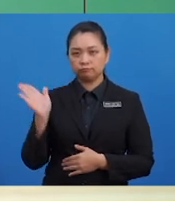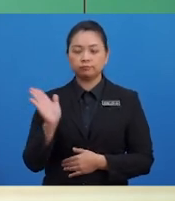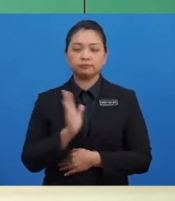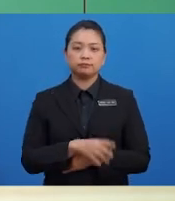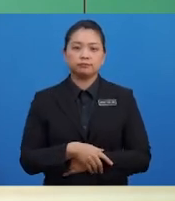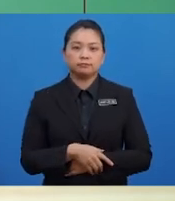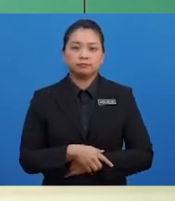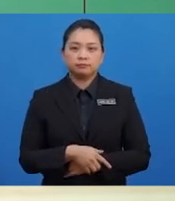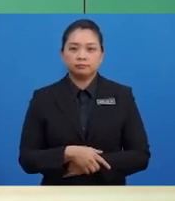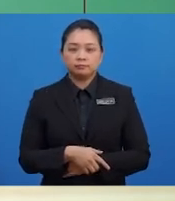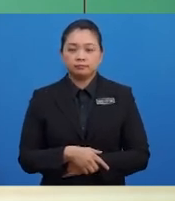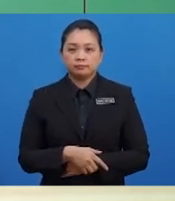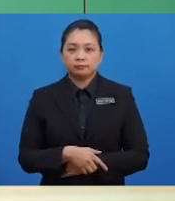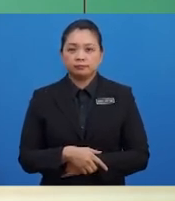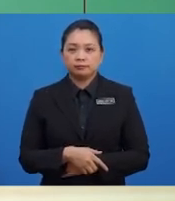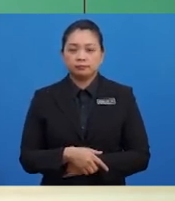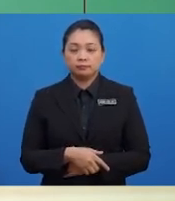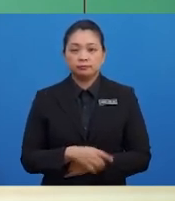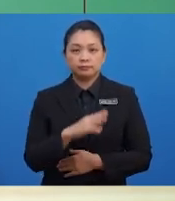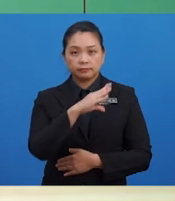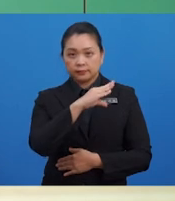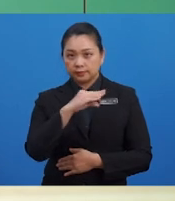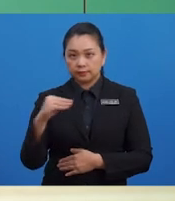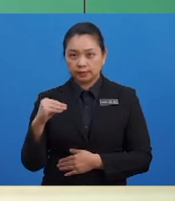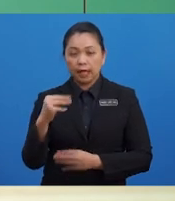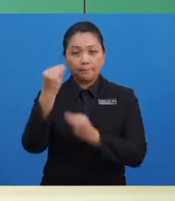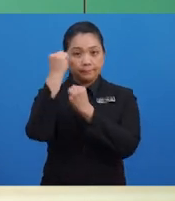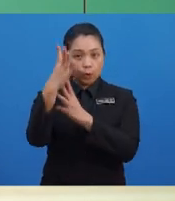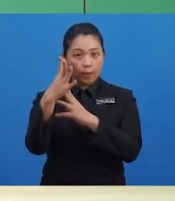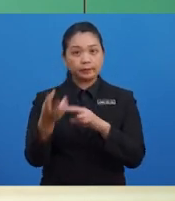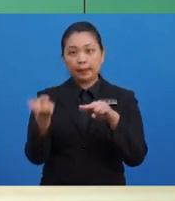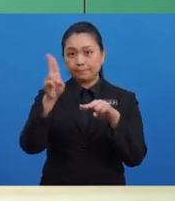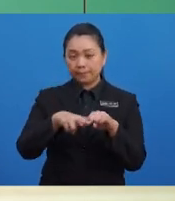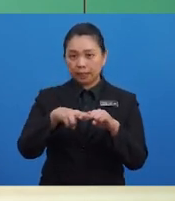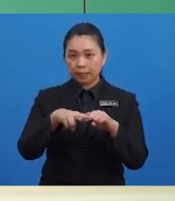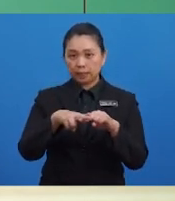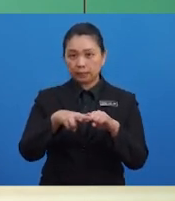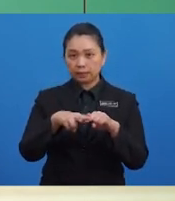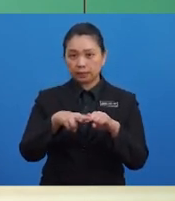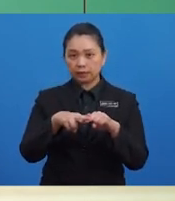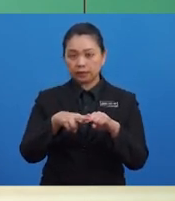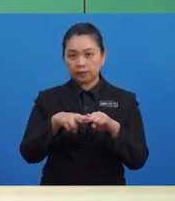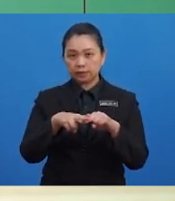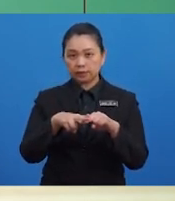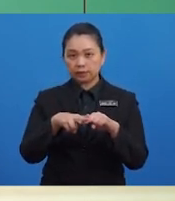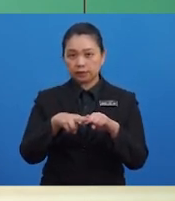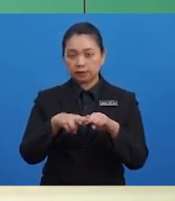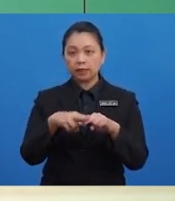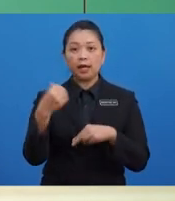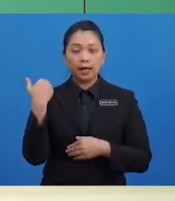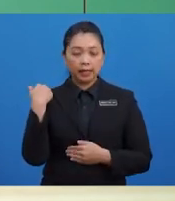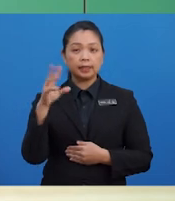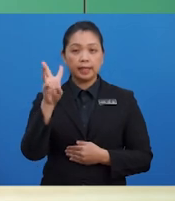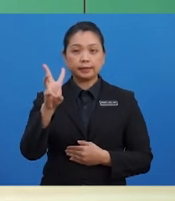Dan maklumat tambahan pula menyatakan ianya adalah untuk tempoh 6 bulan